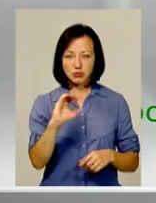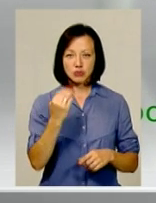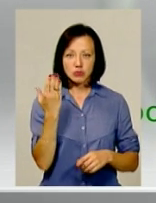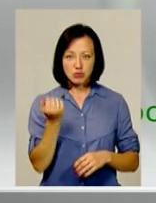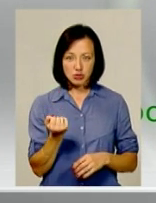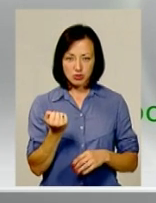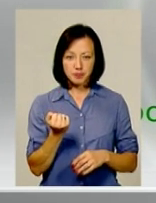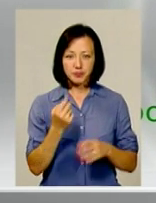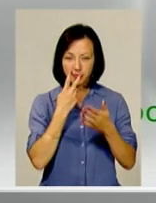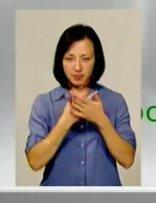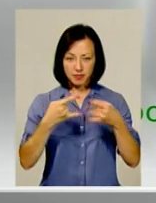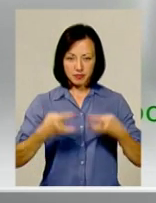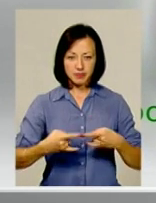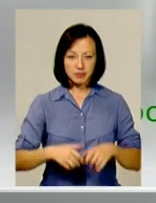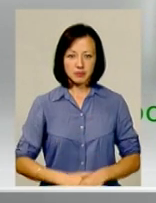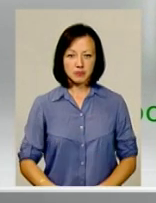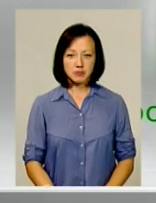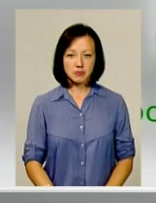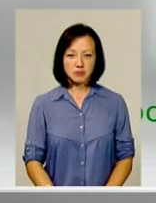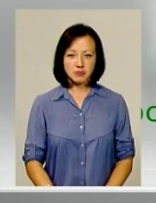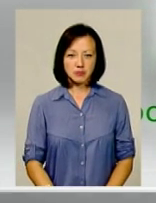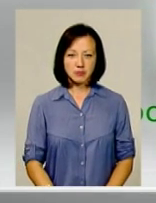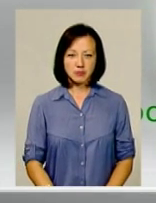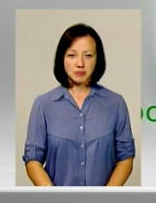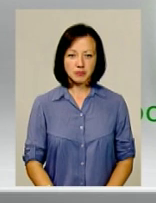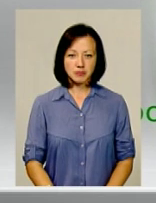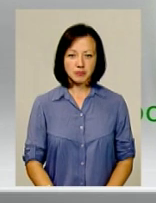Петриківського. Реквізити ви зараз можете бачити на екрані.